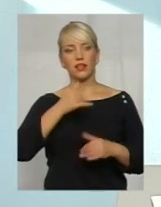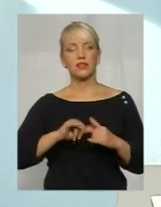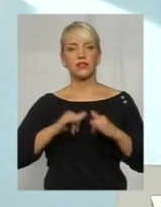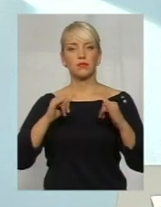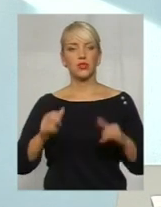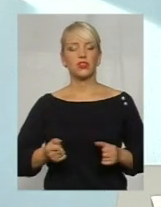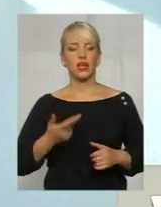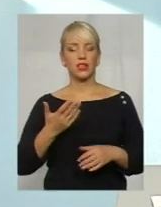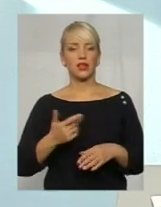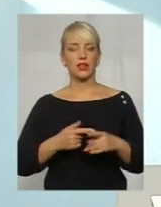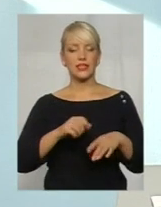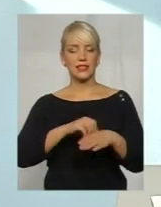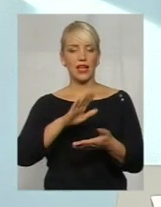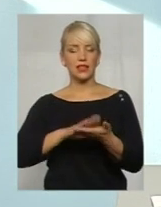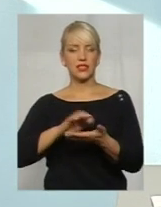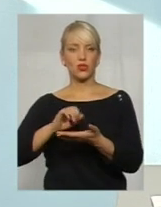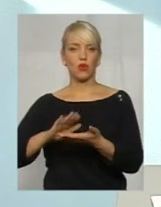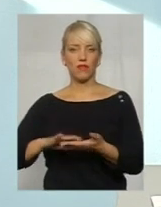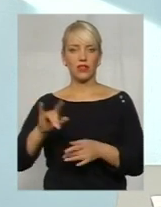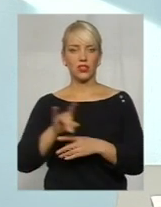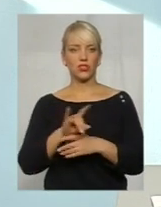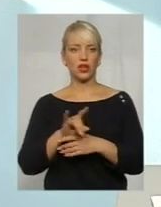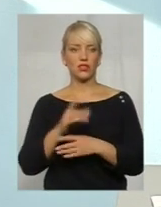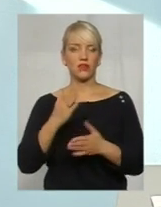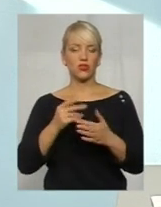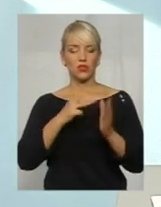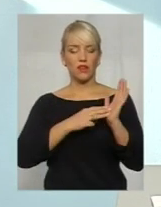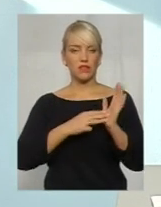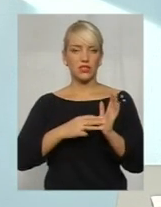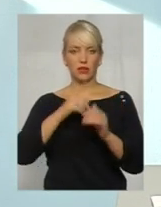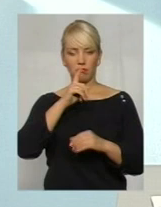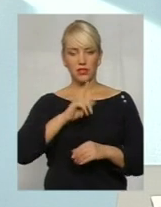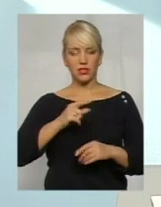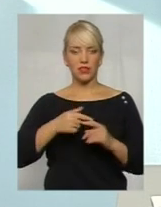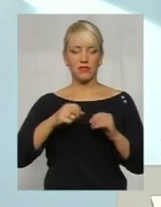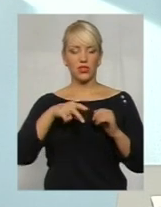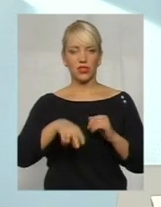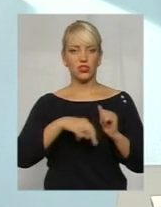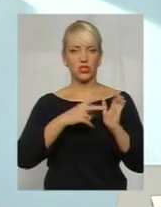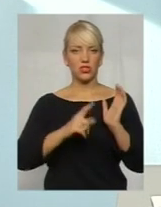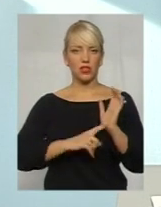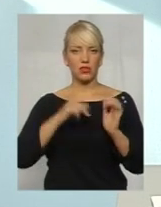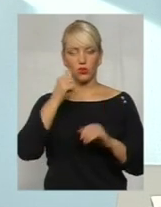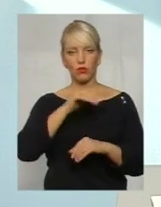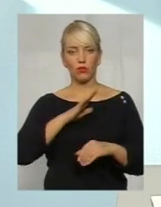кількість зареєстрованих шахрайств. Якщо за 8 місяців 2016 року було вчинено